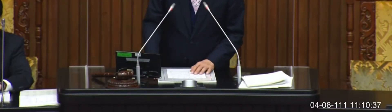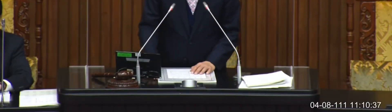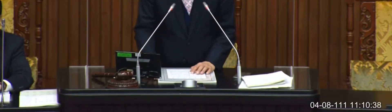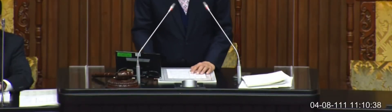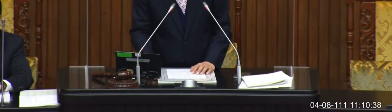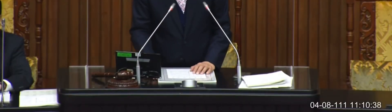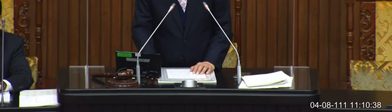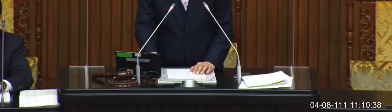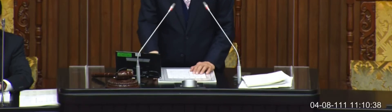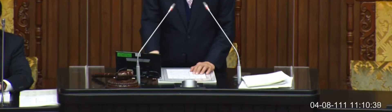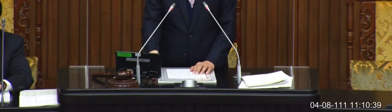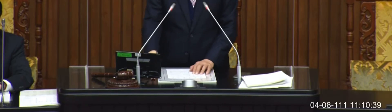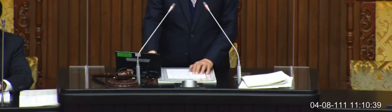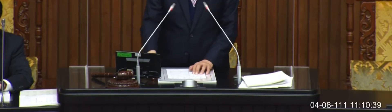謝謝李偉言